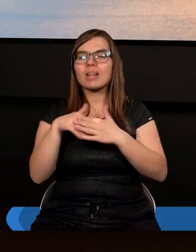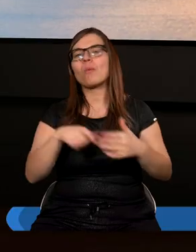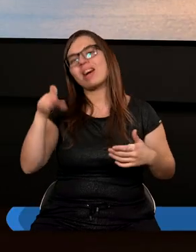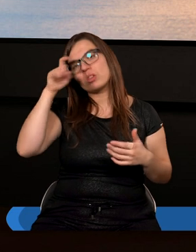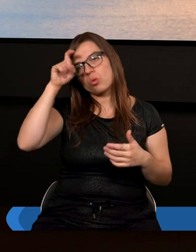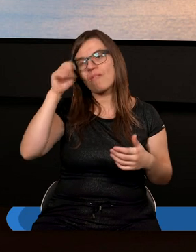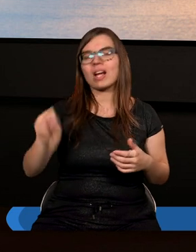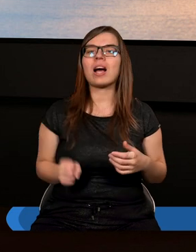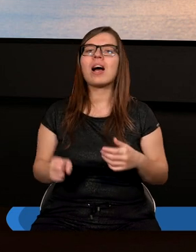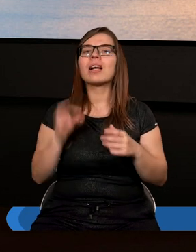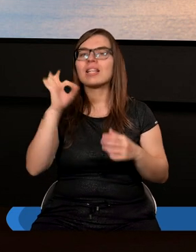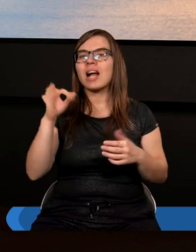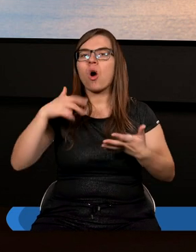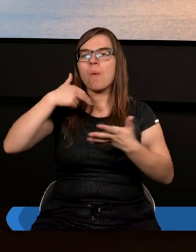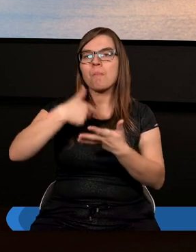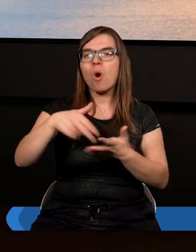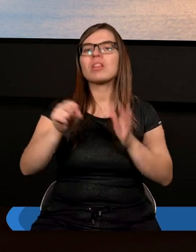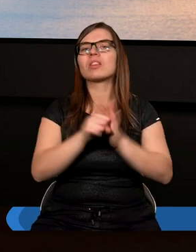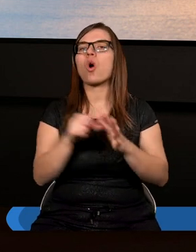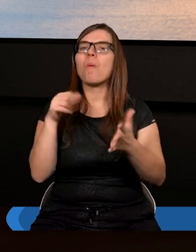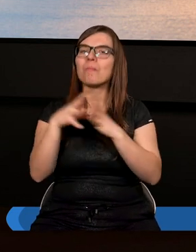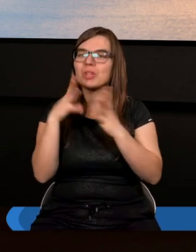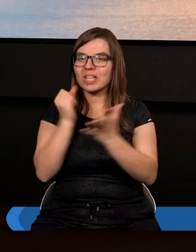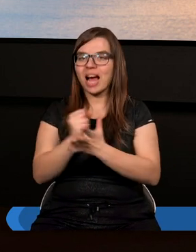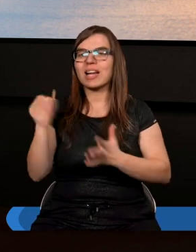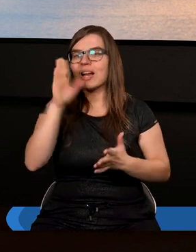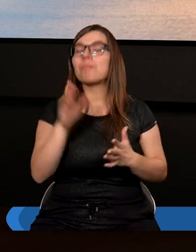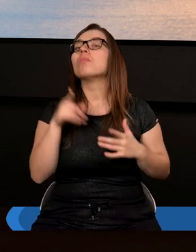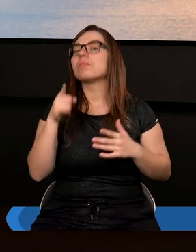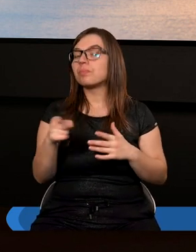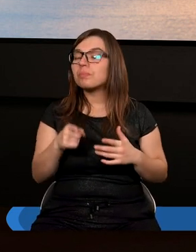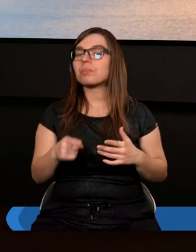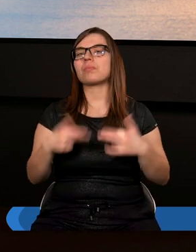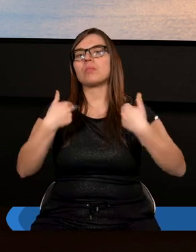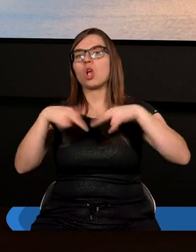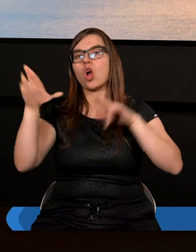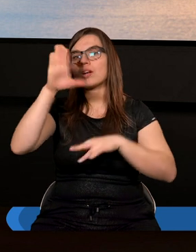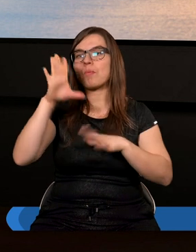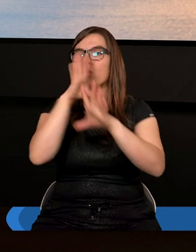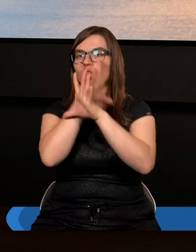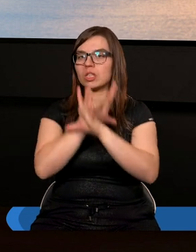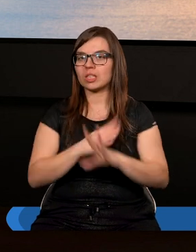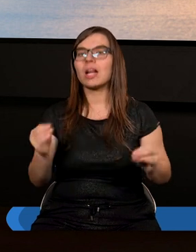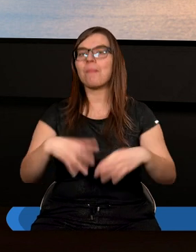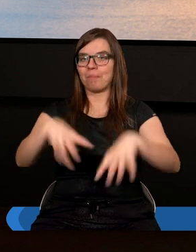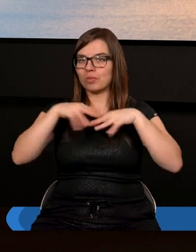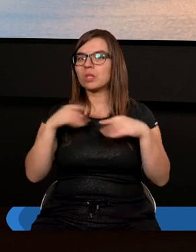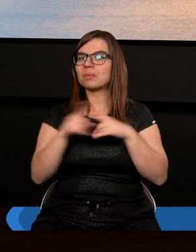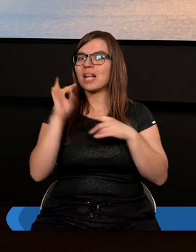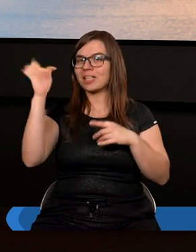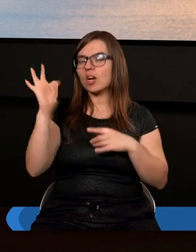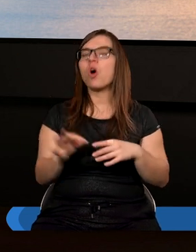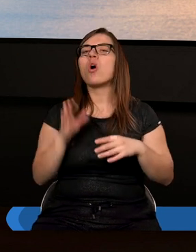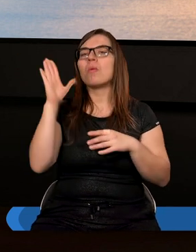Z jego podejściem do przykazań bożych. Z tym, że oddając Bogu cześć przyjmuje też Bożą pomoc